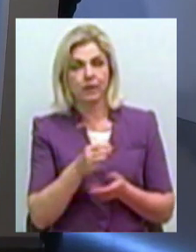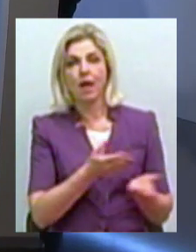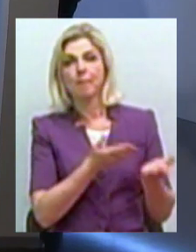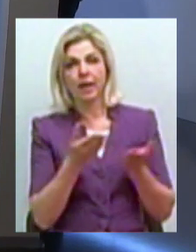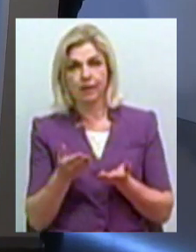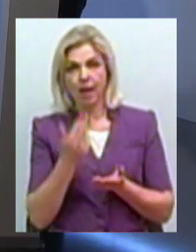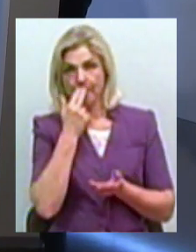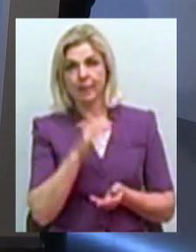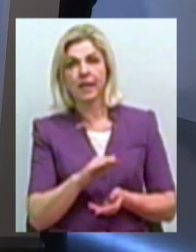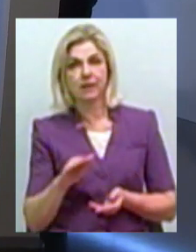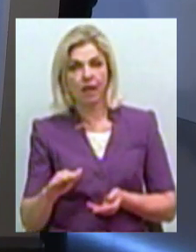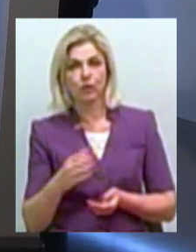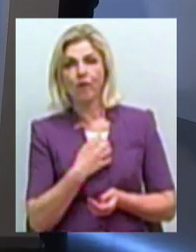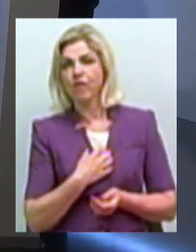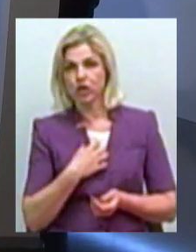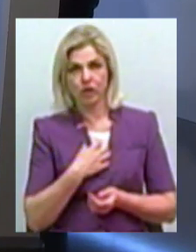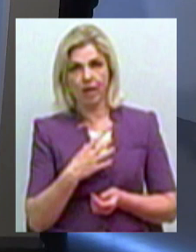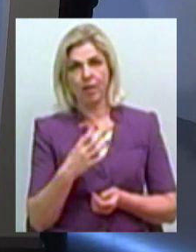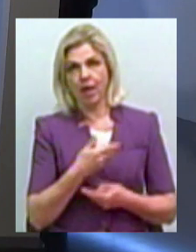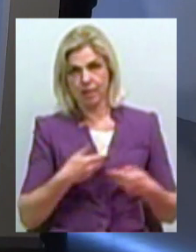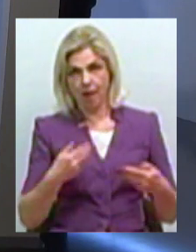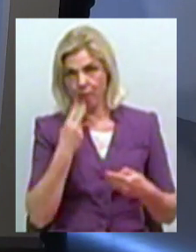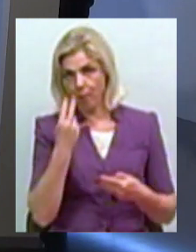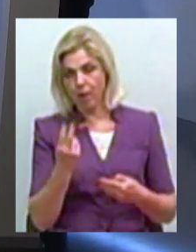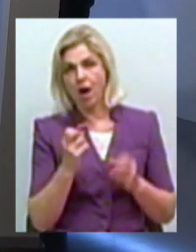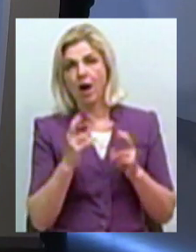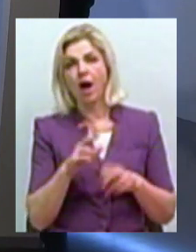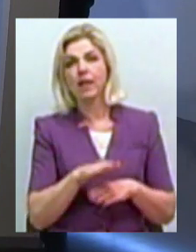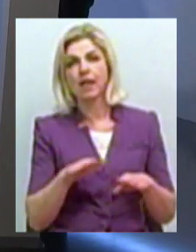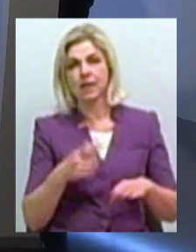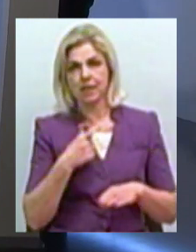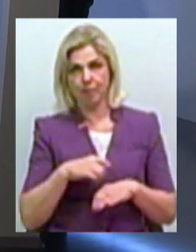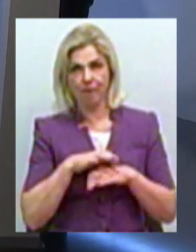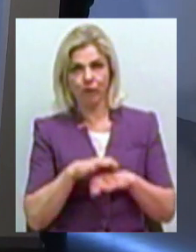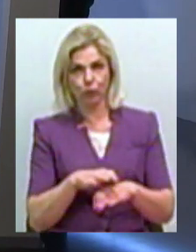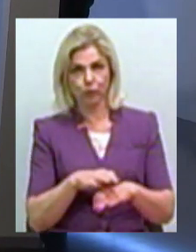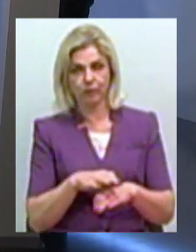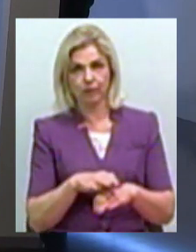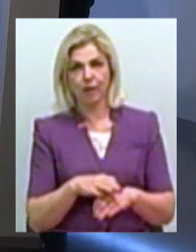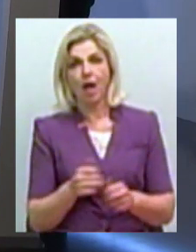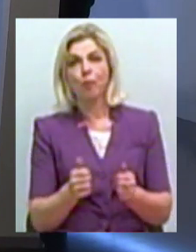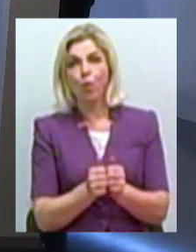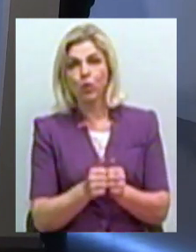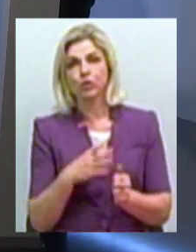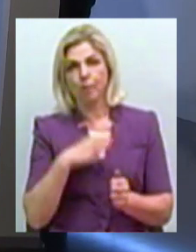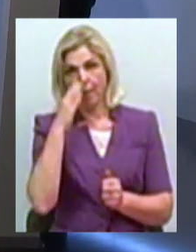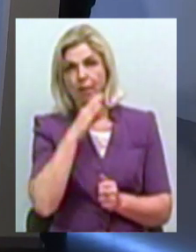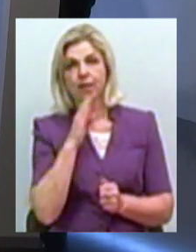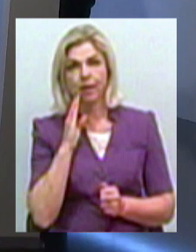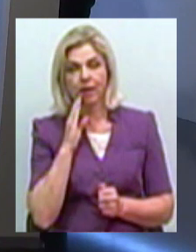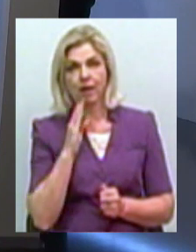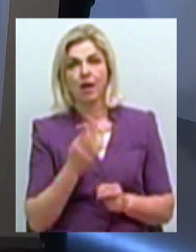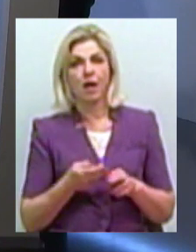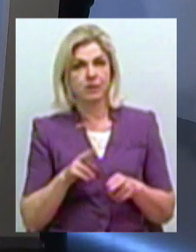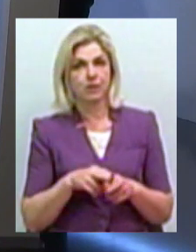маленьких дітей. І дуже важливо було нам побачити, як вони себе ведуть. І поруч були батьки. І